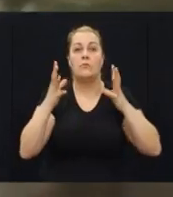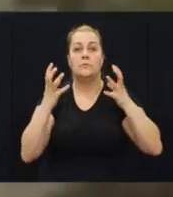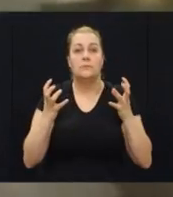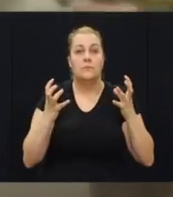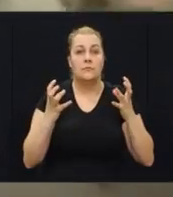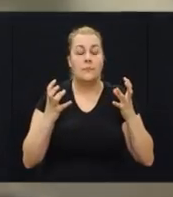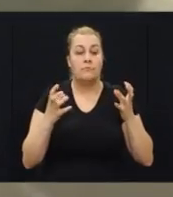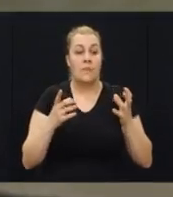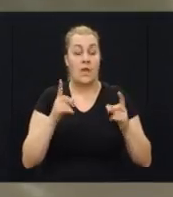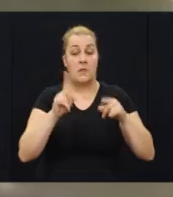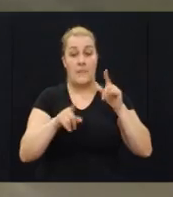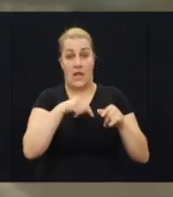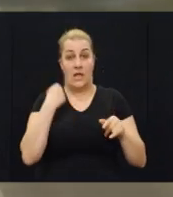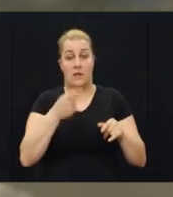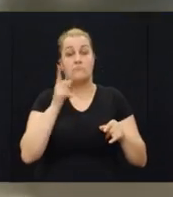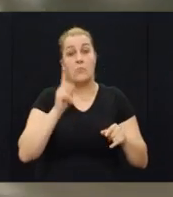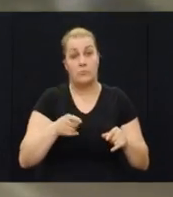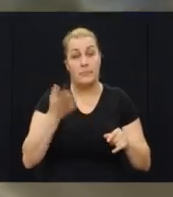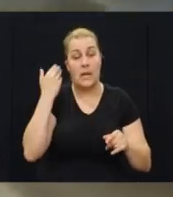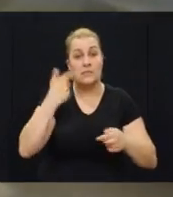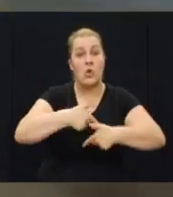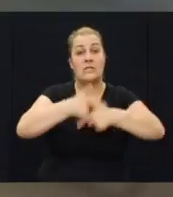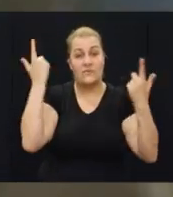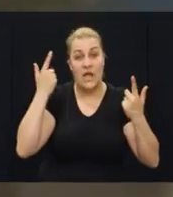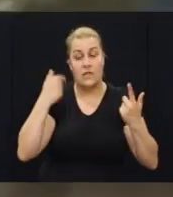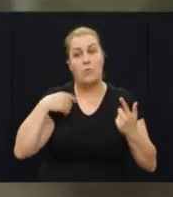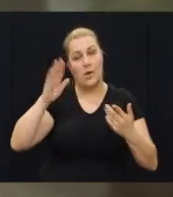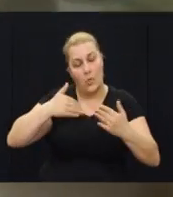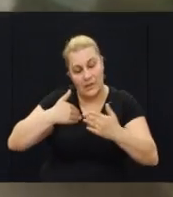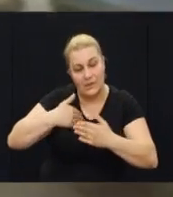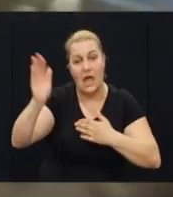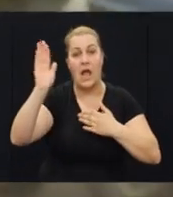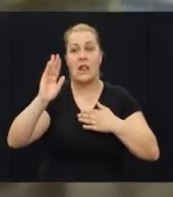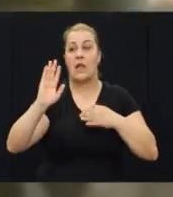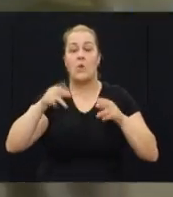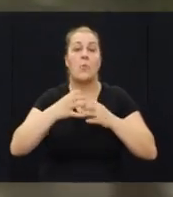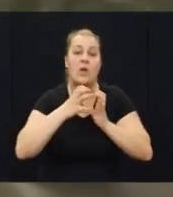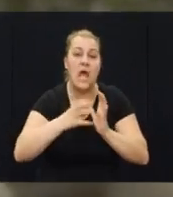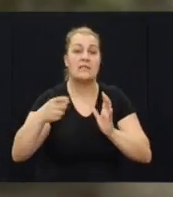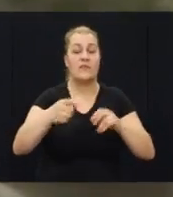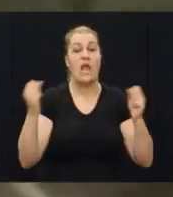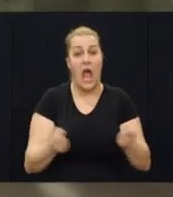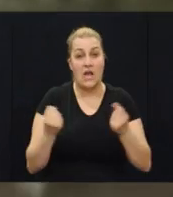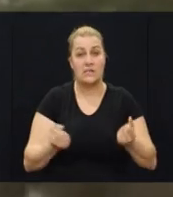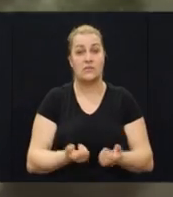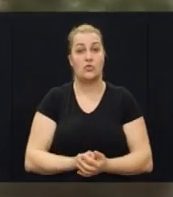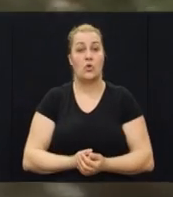mi neki smo morali, bili smo spjesni toga da moramo izdalje, da moramo nastaviti tijeka akcije.